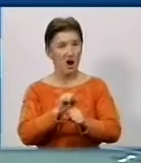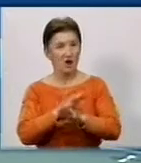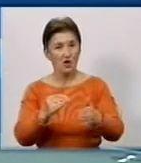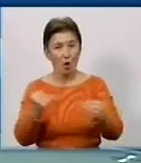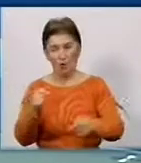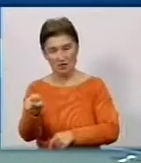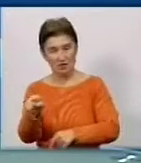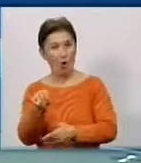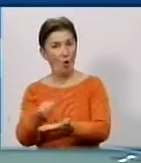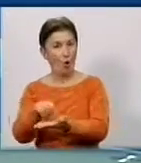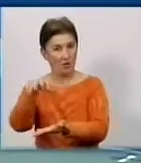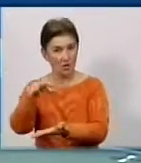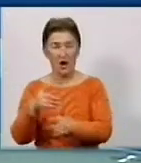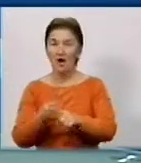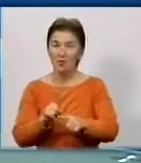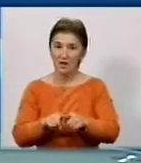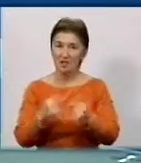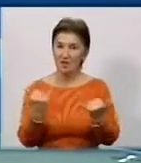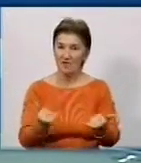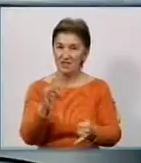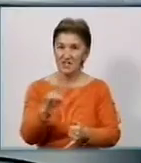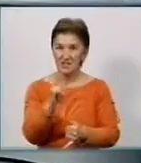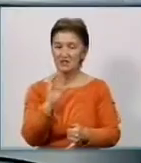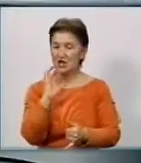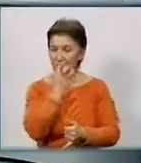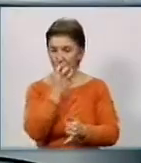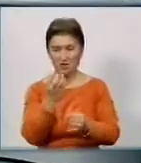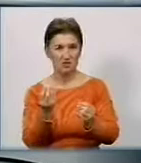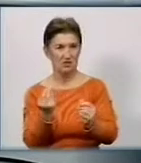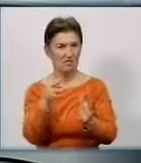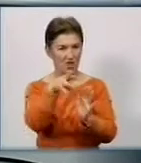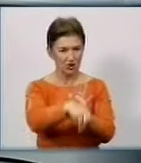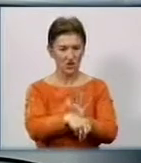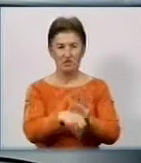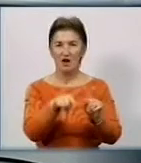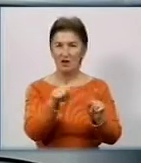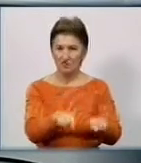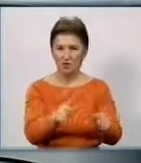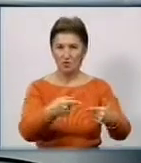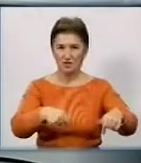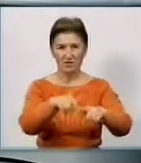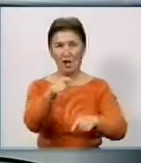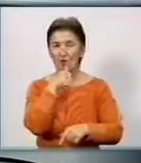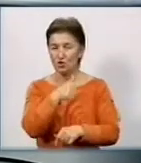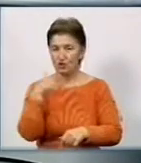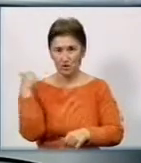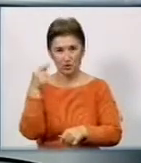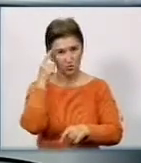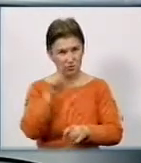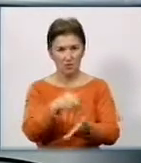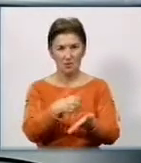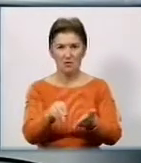Поэтому мы в этот раз делаем очень серьезные вложения как раз в эту сферу. В прошлом году, вы помните, мы уже приобрели